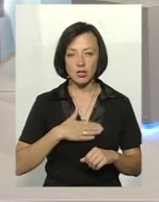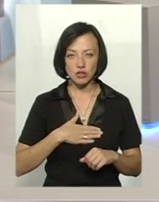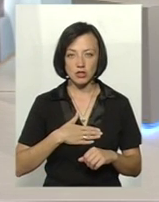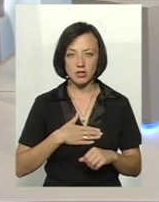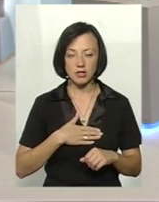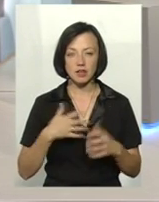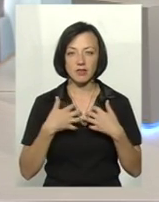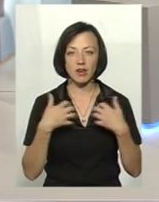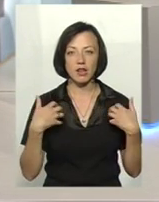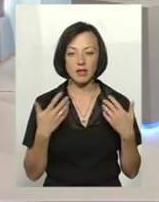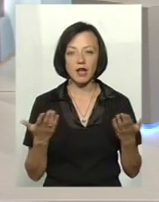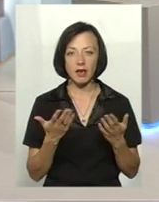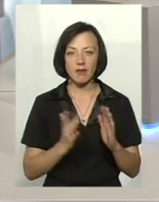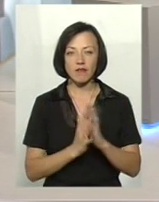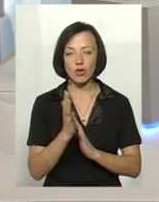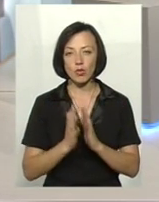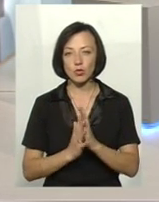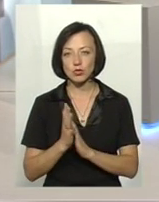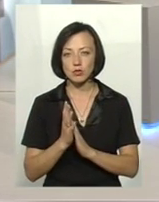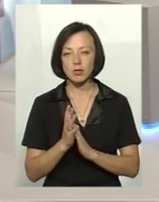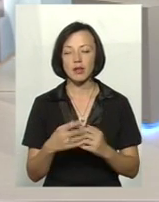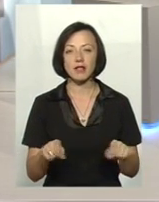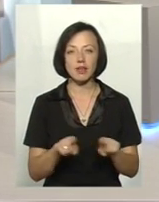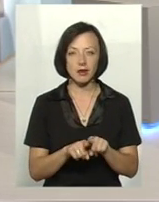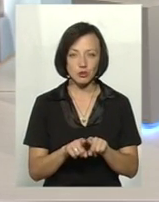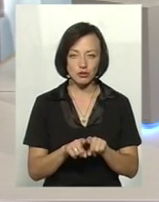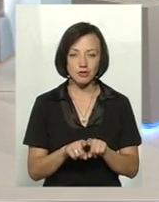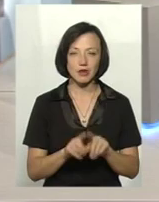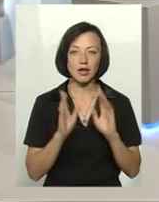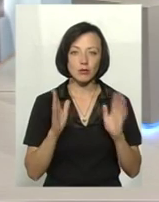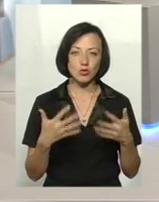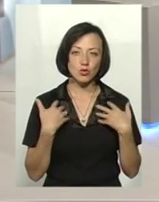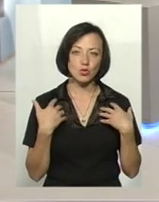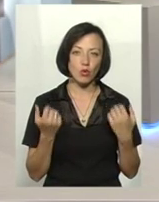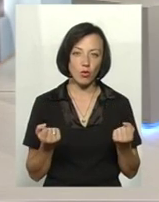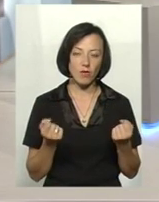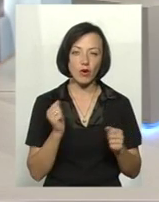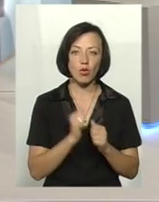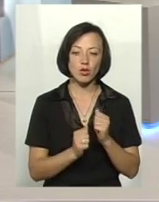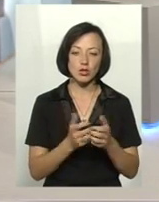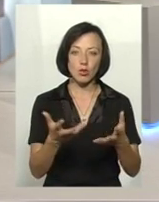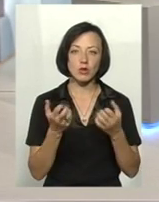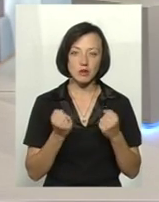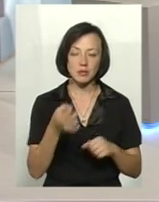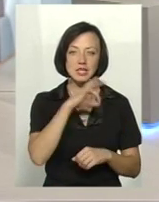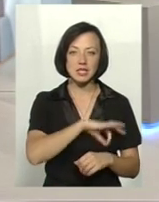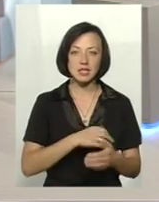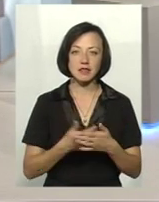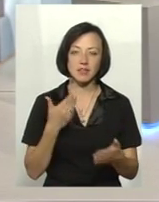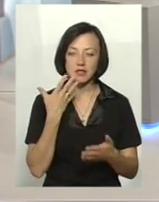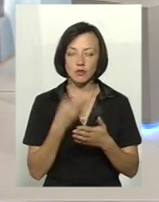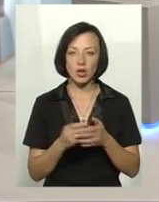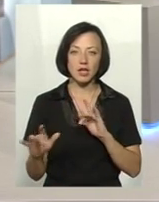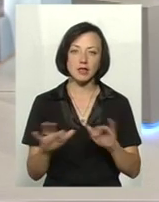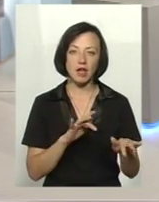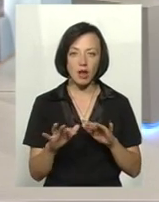тварини, яких вирощуємо, теж будуть здорові, і кожен отримає зиск від своєї